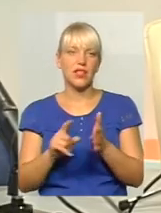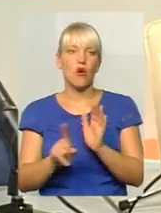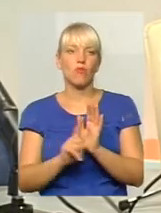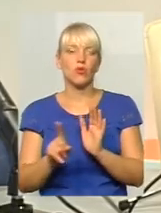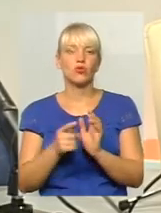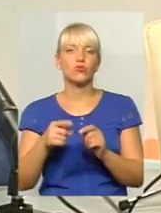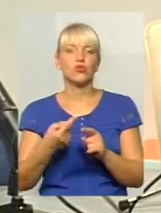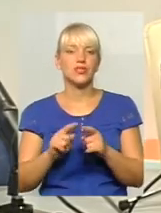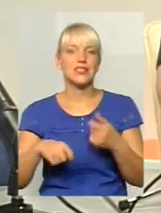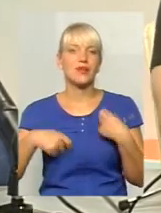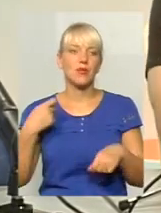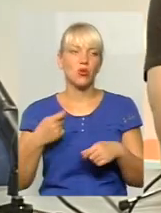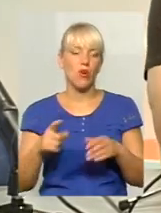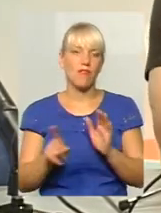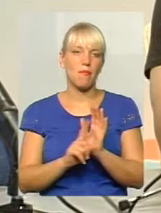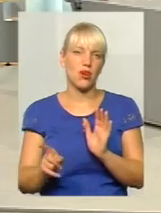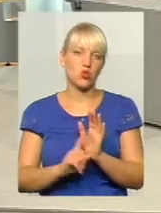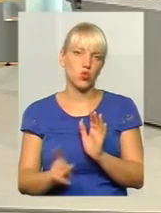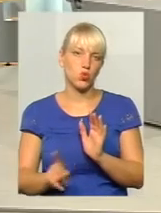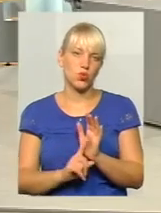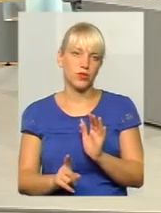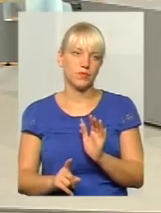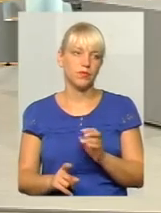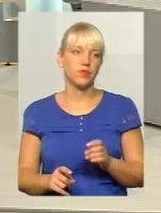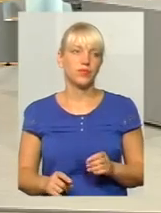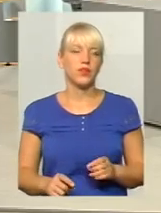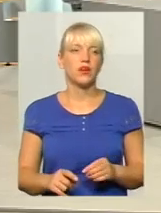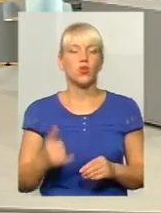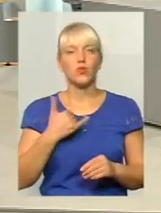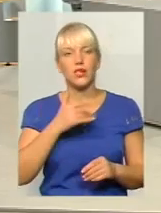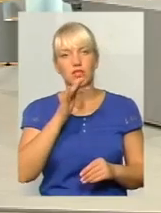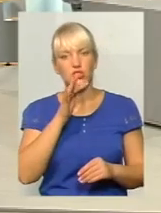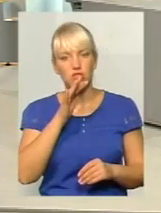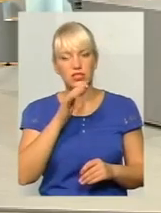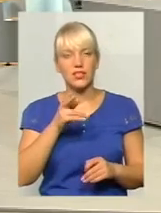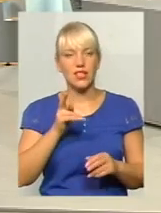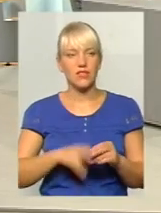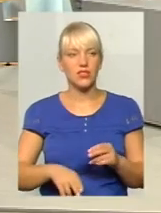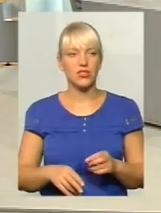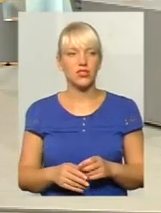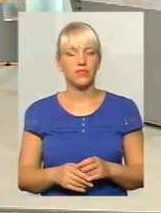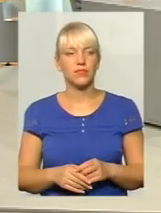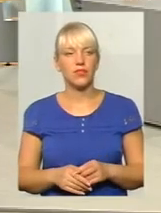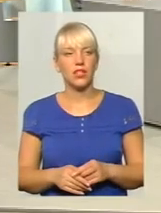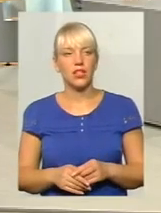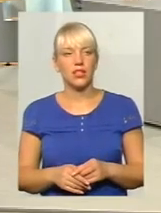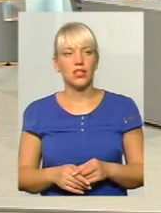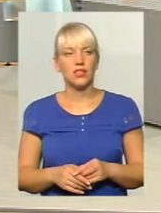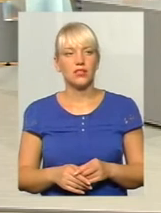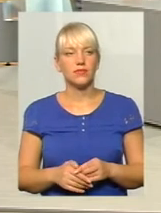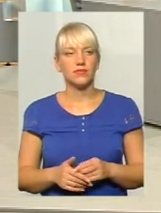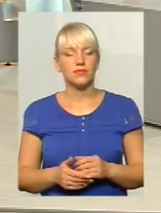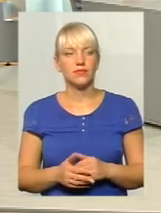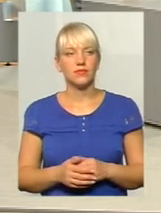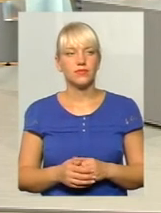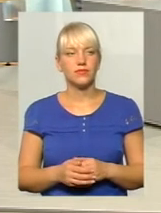збитковий. Так. Ну, на останок, бо в нас вже час, на жаль, завершується. Річ в тому, що... Я докажу до